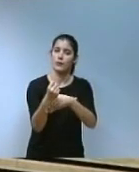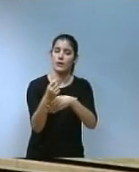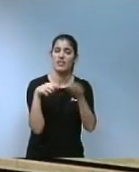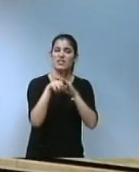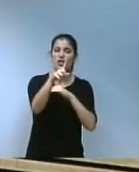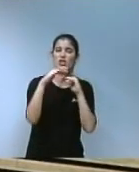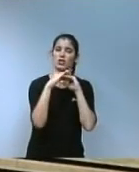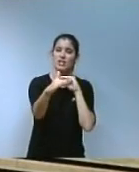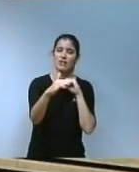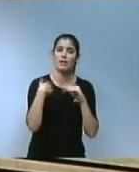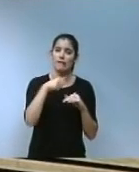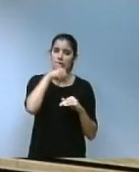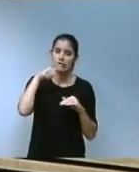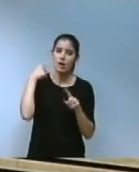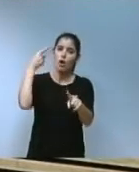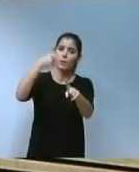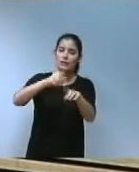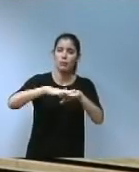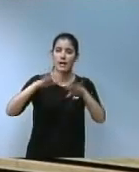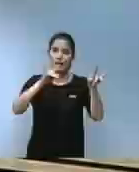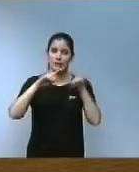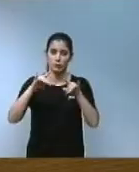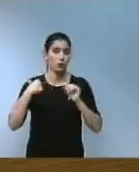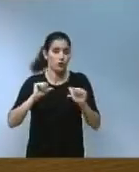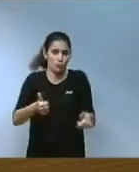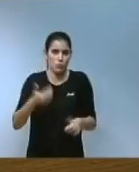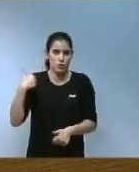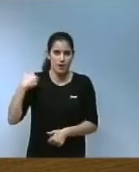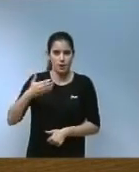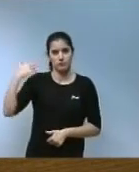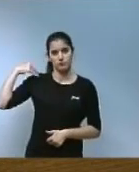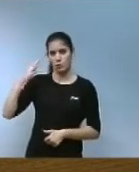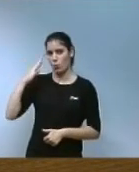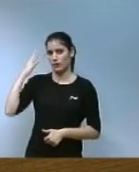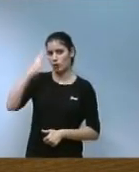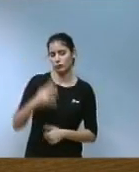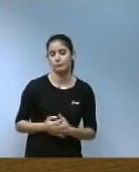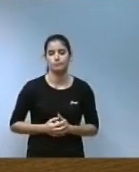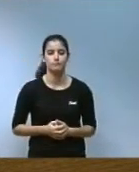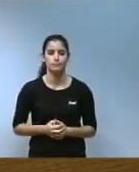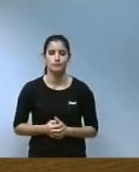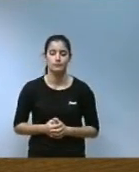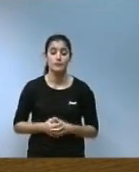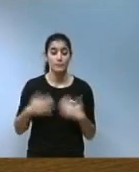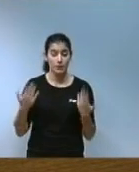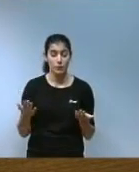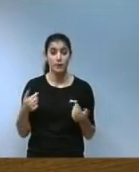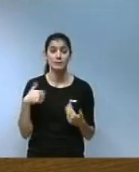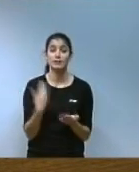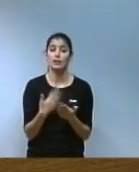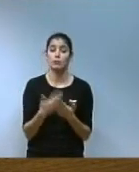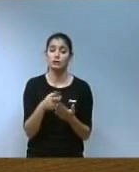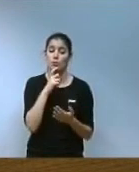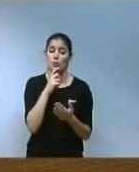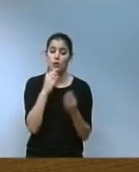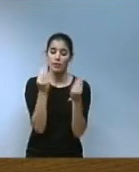per al nostre territori i que ja s'ha iniciat en els darrers quatre anys. Així ho demostren les diferents